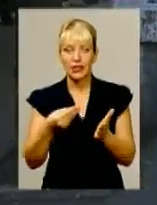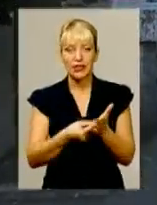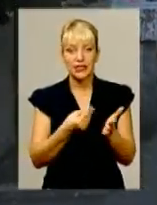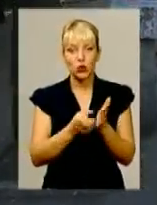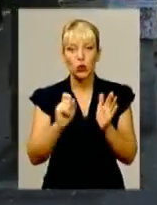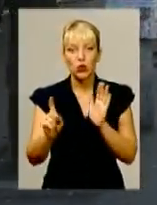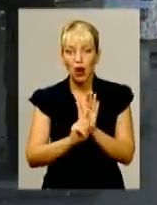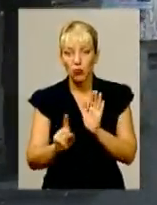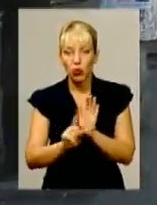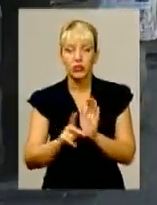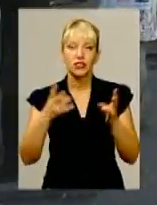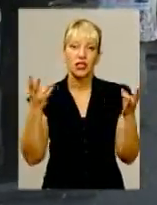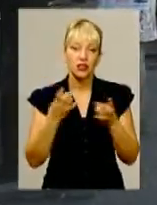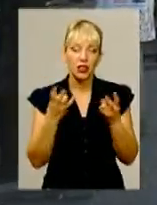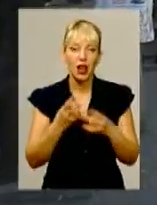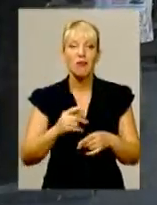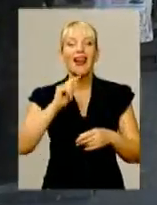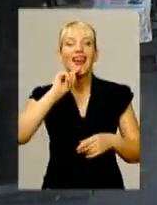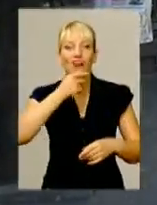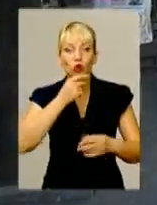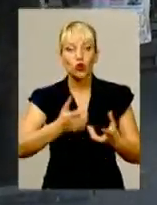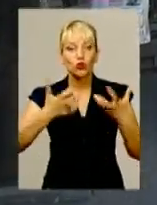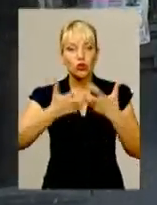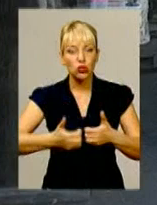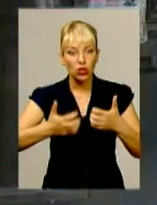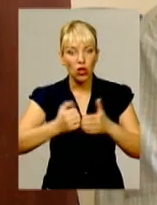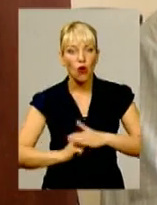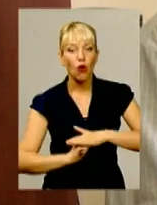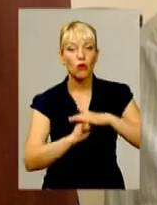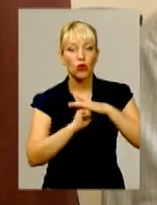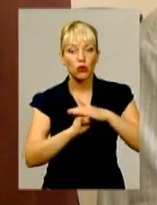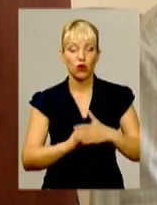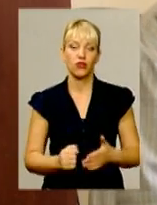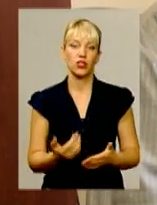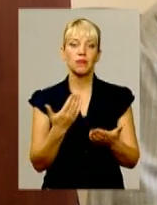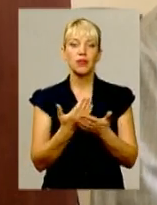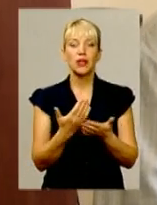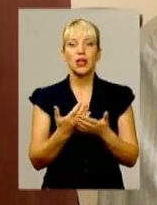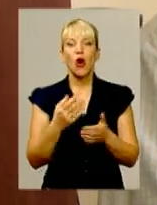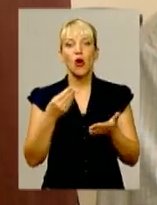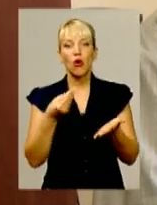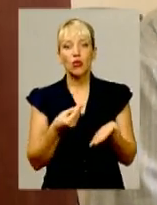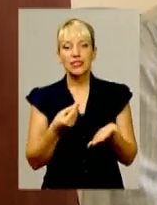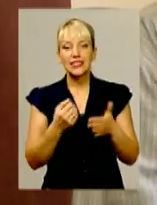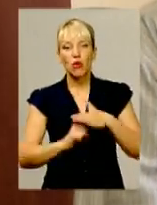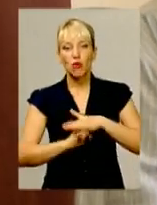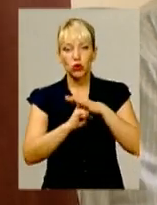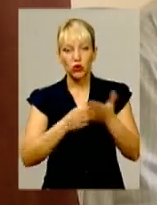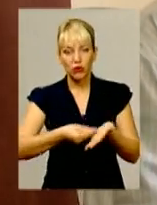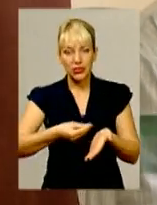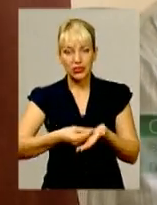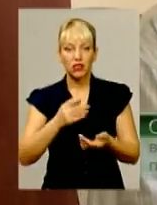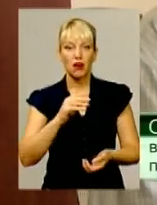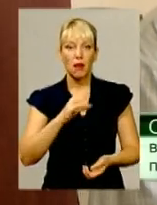бути економічно обґрунтовані розрахунки. Деякі перевізники їх мають. Це більш-менш обґрунтована ціна на сьогоднішній день. В маршруках це